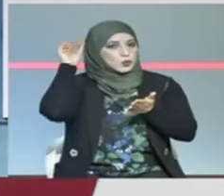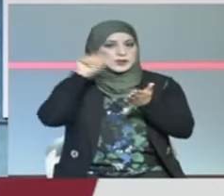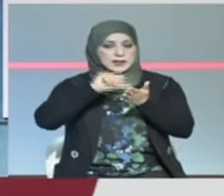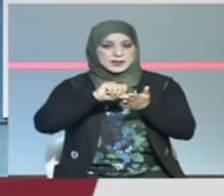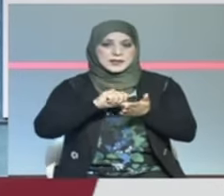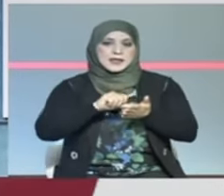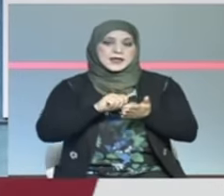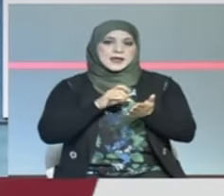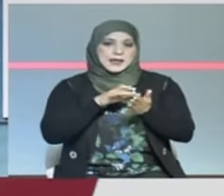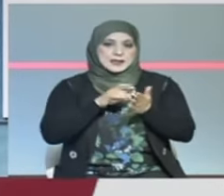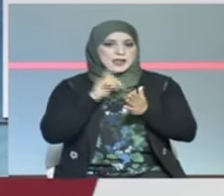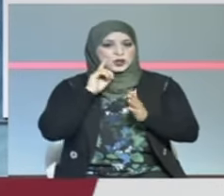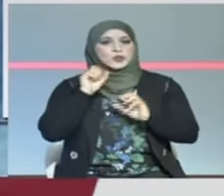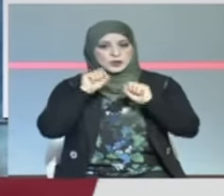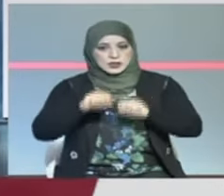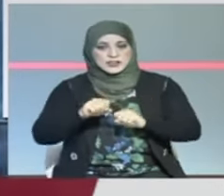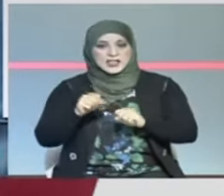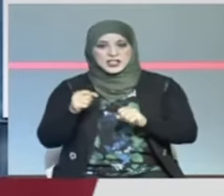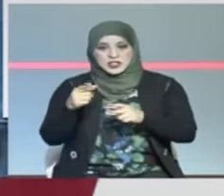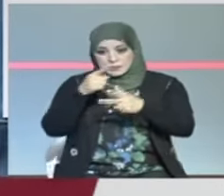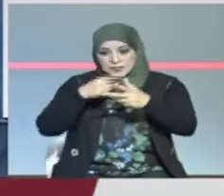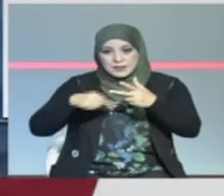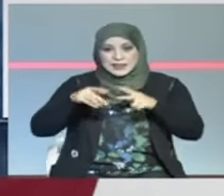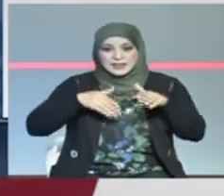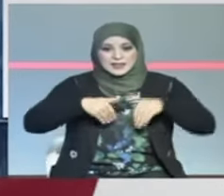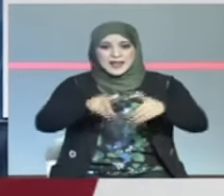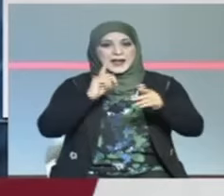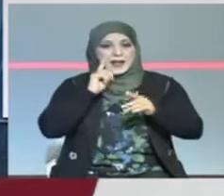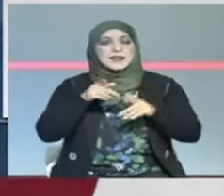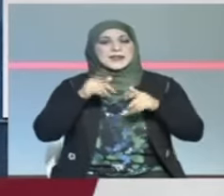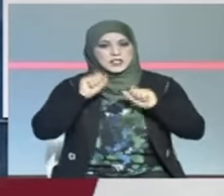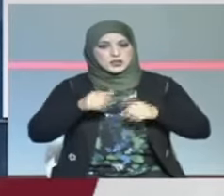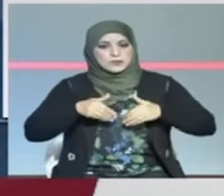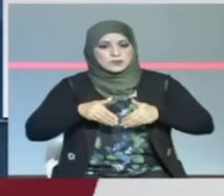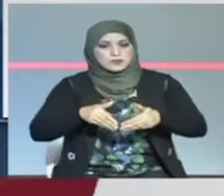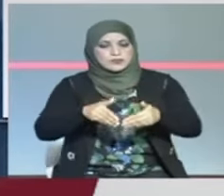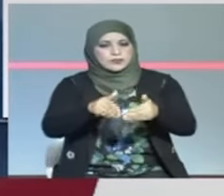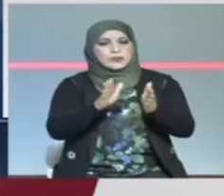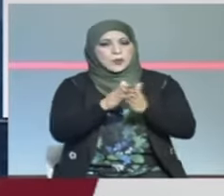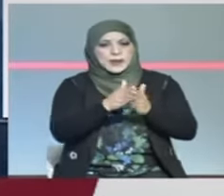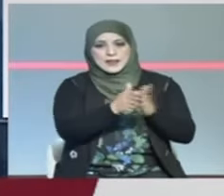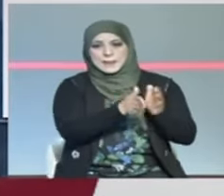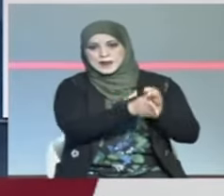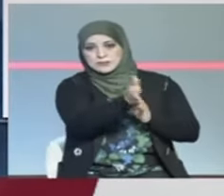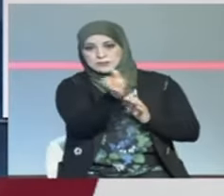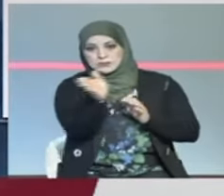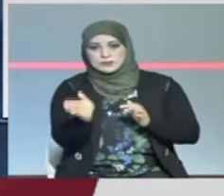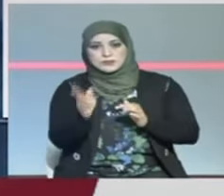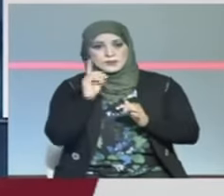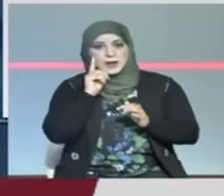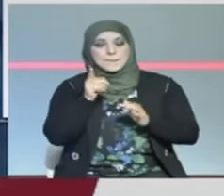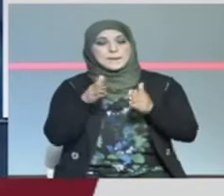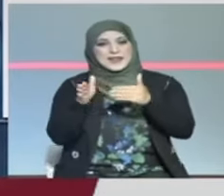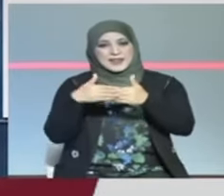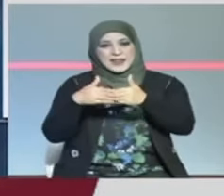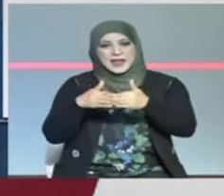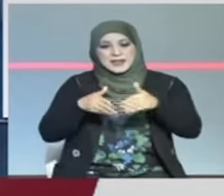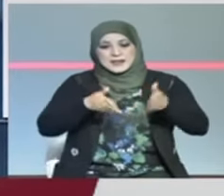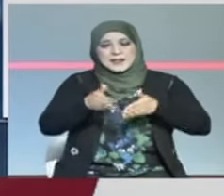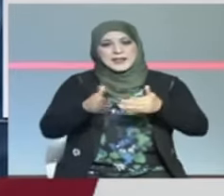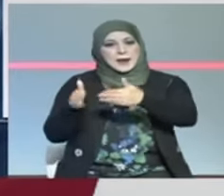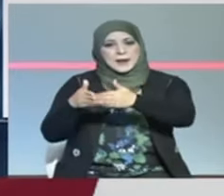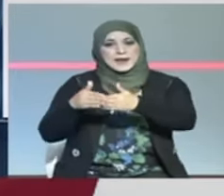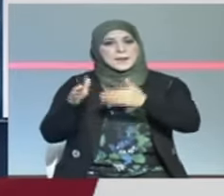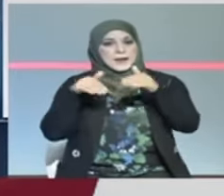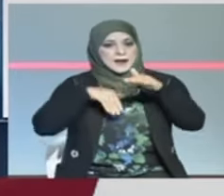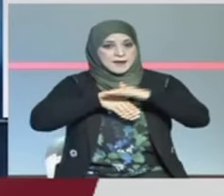وبإمكان مستعمل هذه الطريق مواصلة السير والإنعراج يمينا بالطريق المحاذية لمدخل